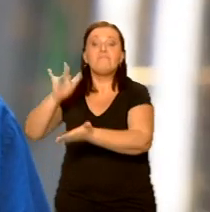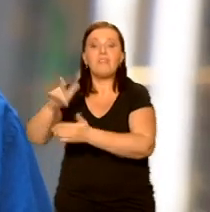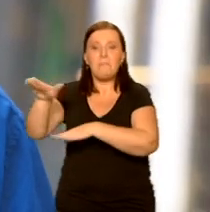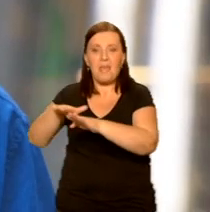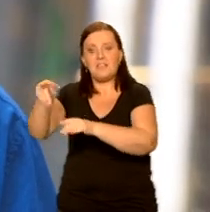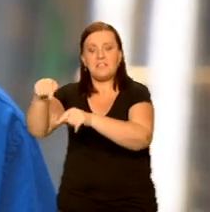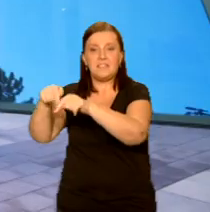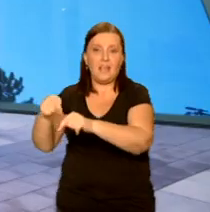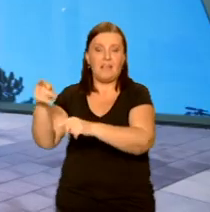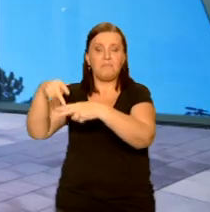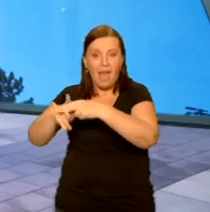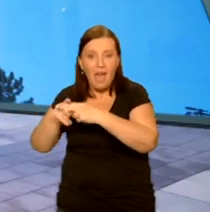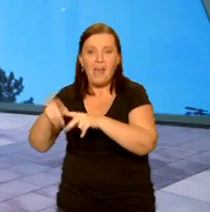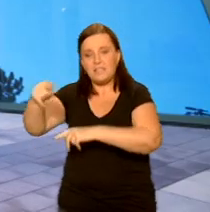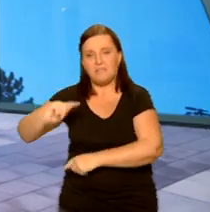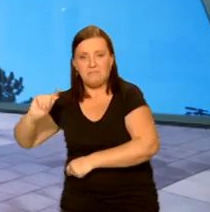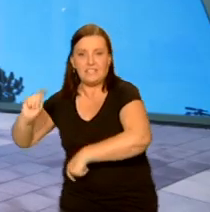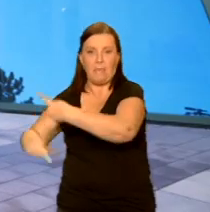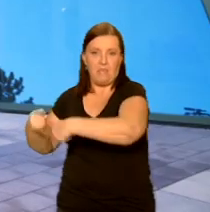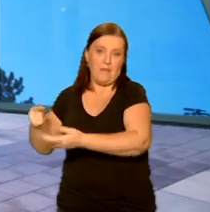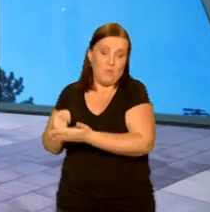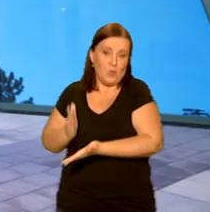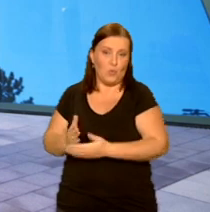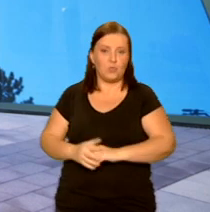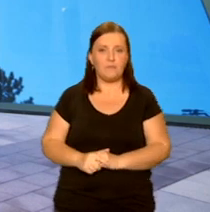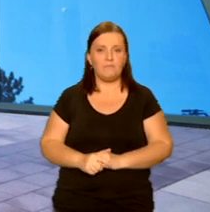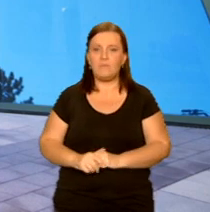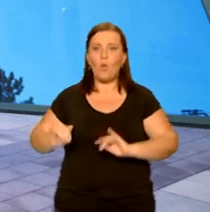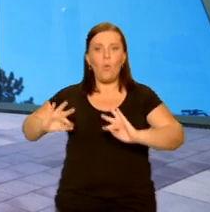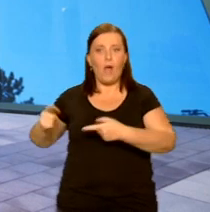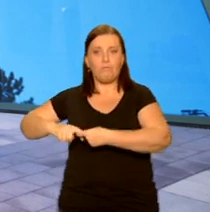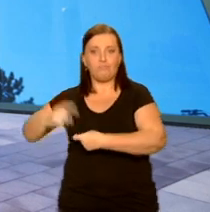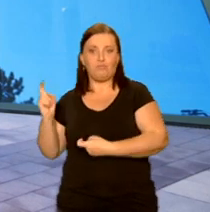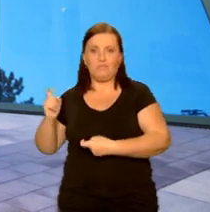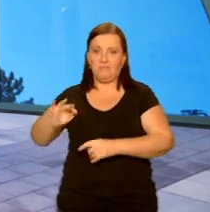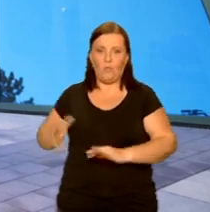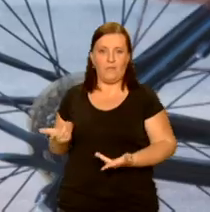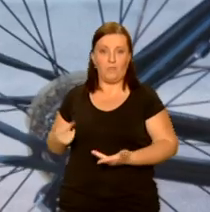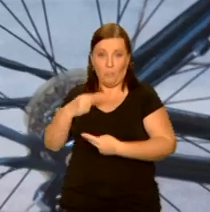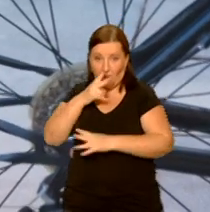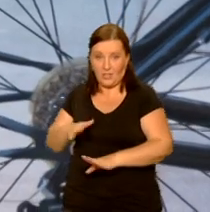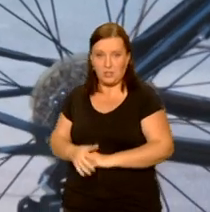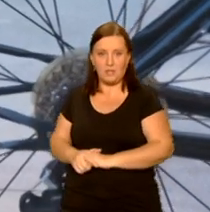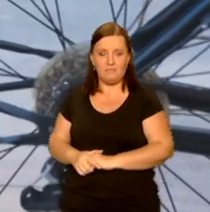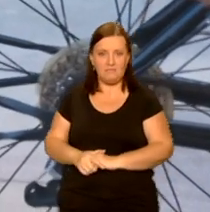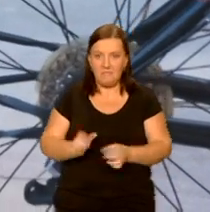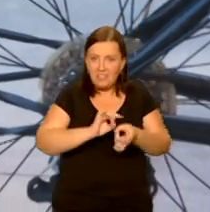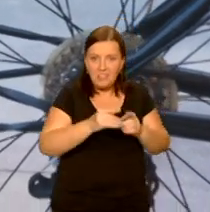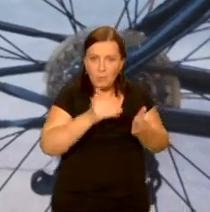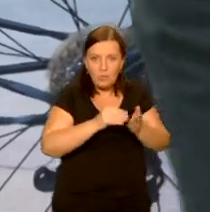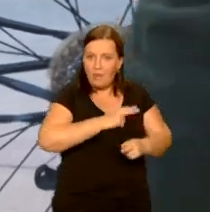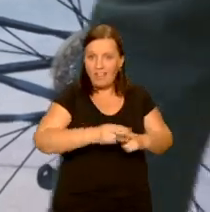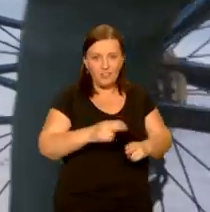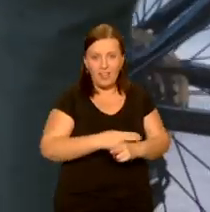wtedy uratowani. Łatwość wypinania jest... O, proszę bardzo, zademonstruję. Nawet narzędzi do tego nie Nie trzeba